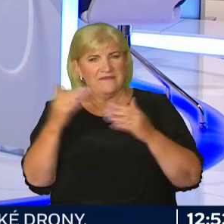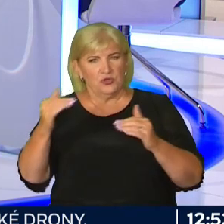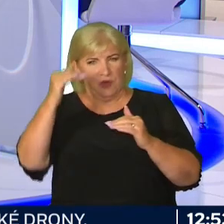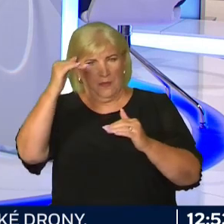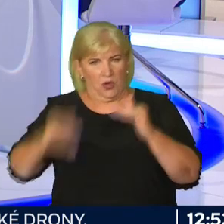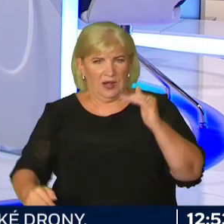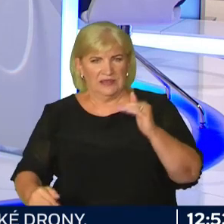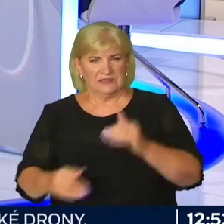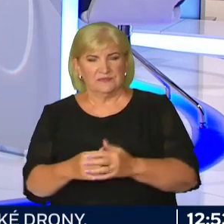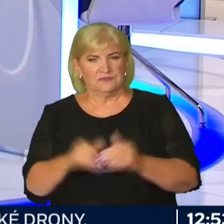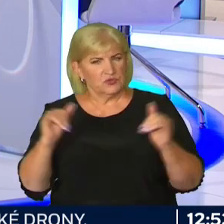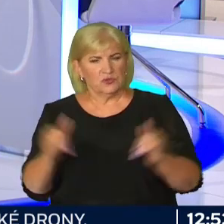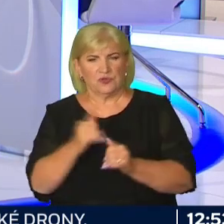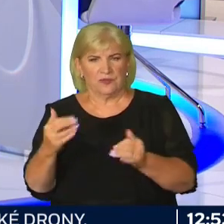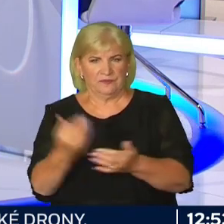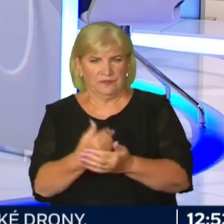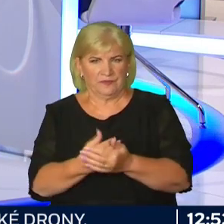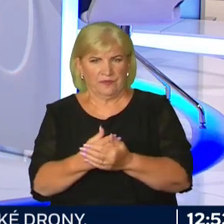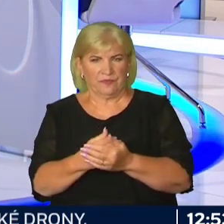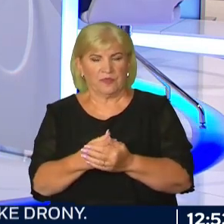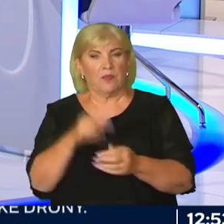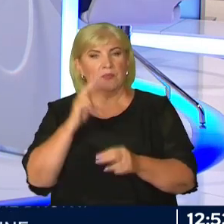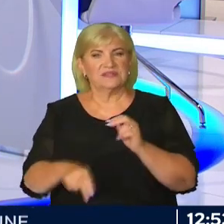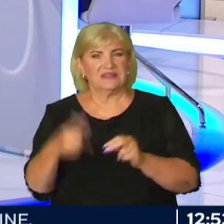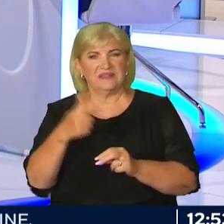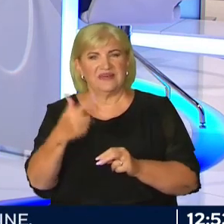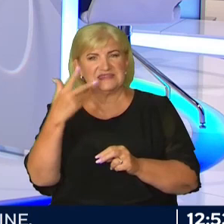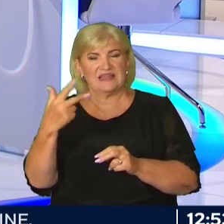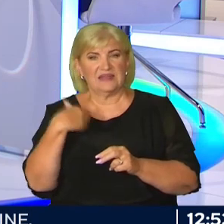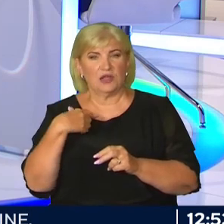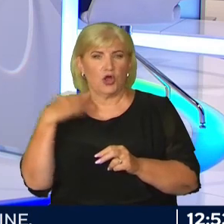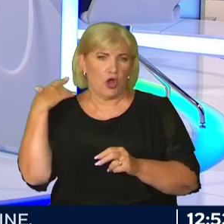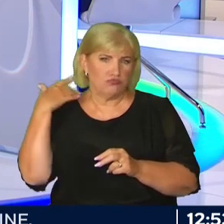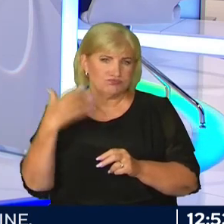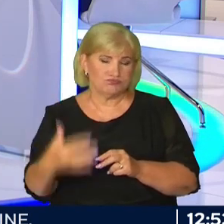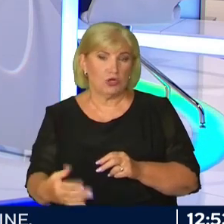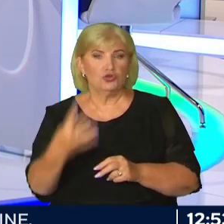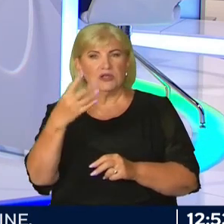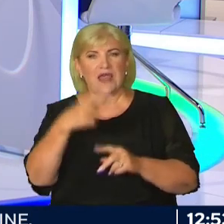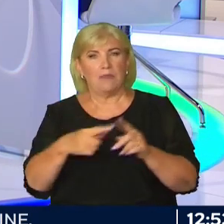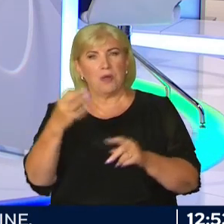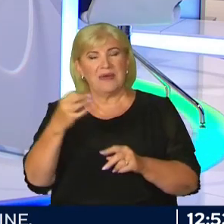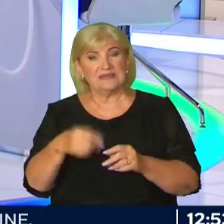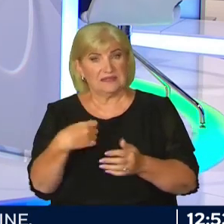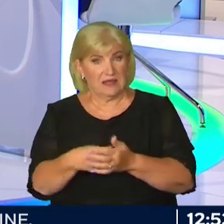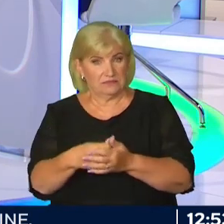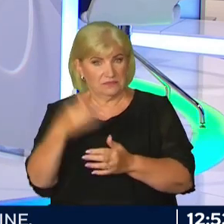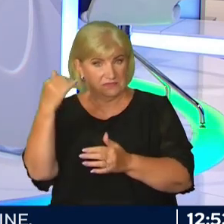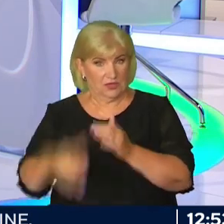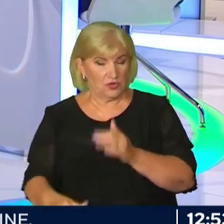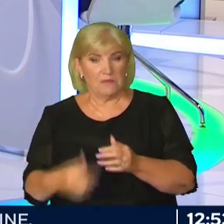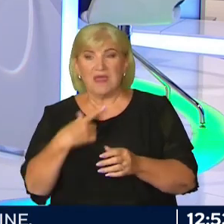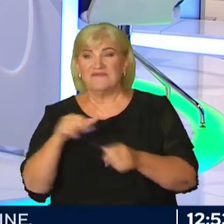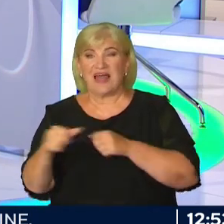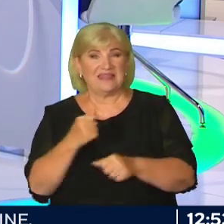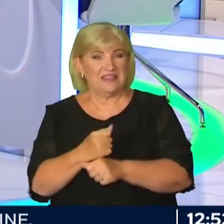reálnych miest za ostatných 23 rokov o 4,5 %. To pripomínajeme preto, lebo vláda nerobí